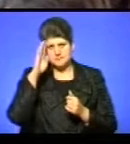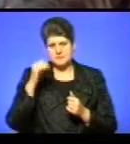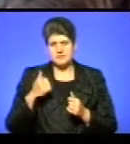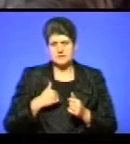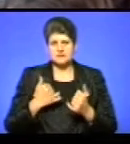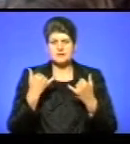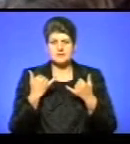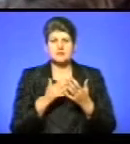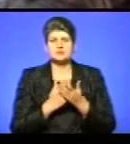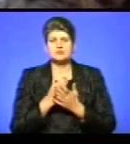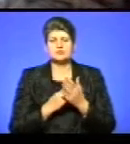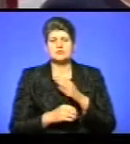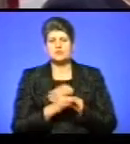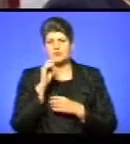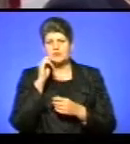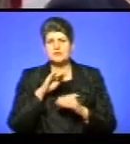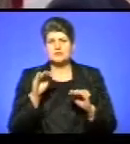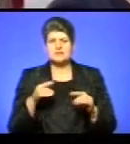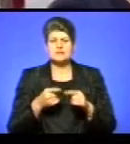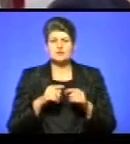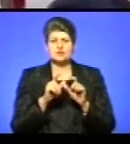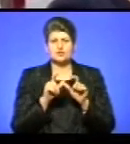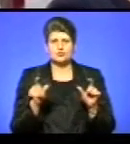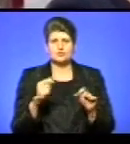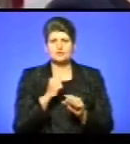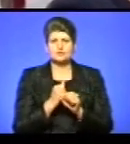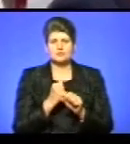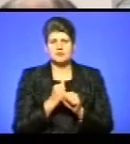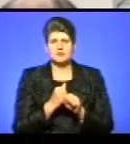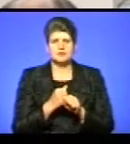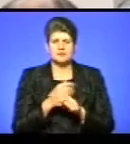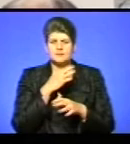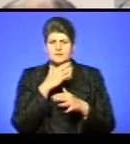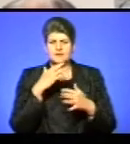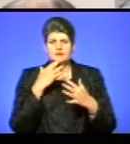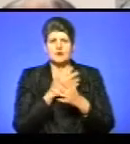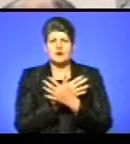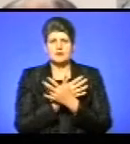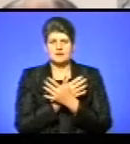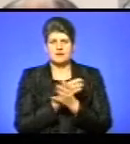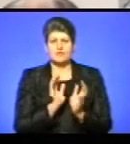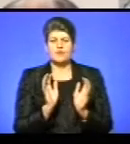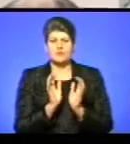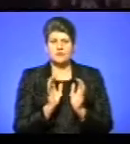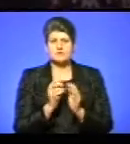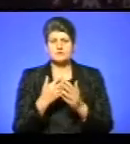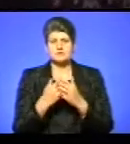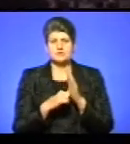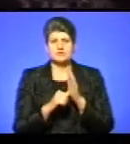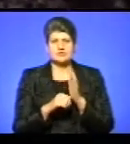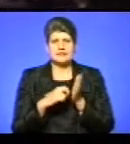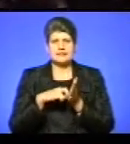службу на сході України, учні цієї школи виготовили сотню символічних ангелів-охоронців та майже 60